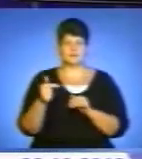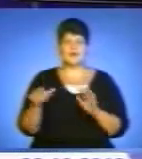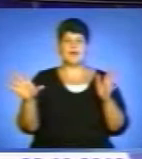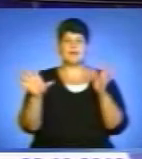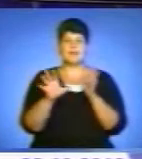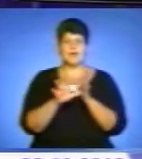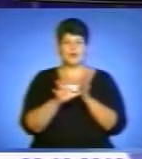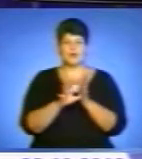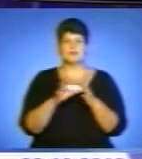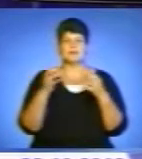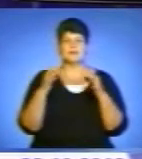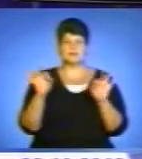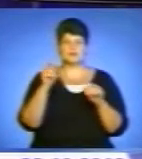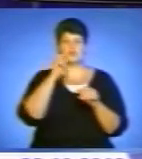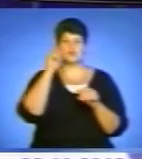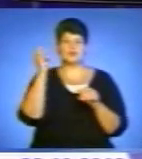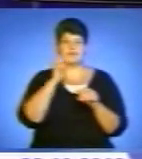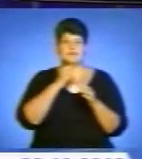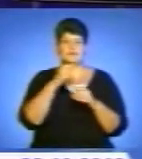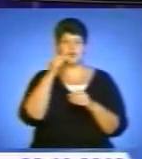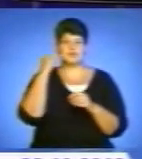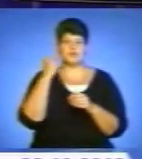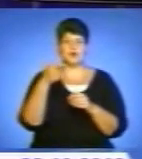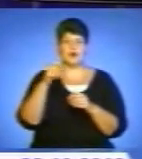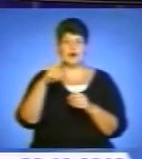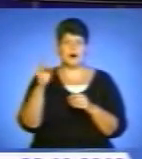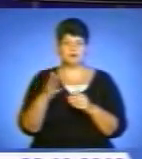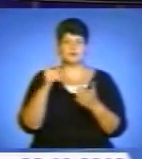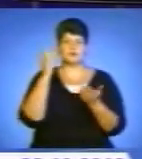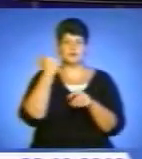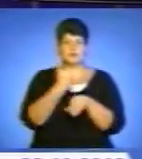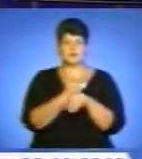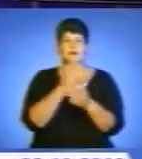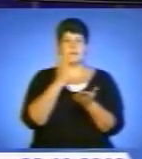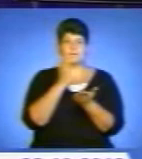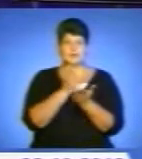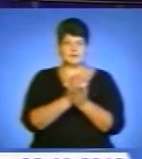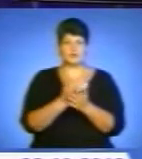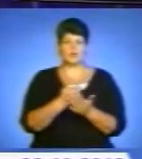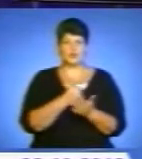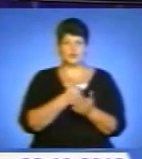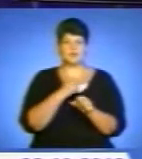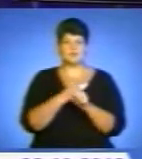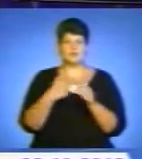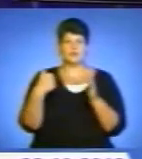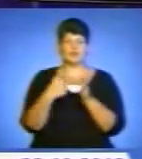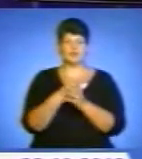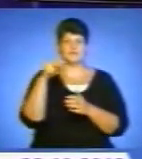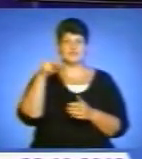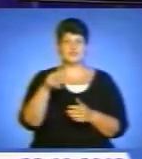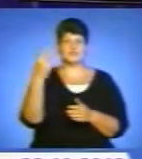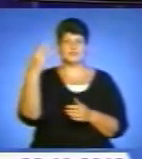Енергонезалежність України від російського газу – стратегічна мета, яку влада має намір втілити в життя до 2030 року.